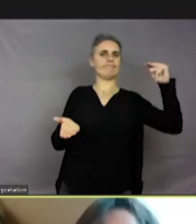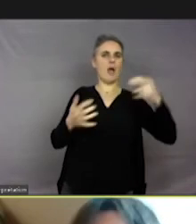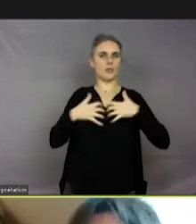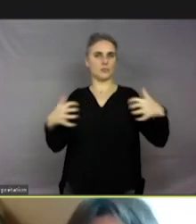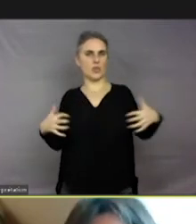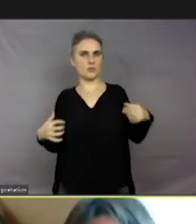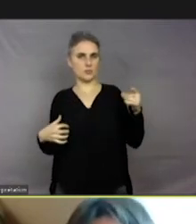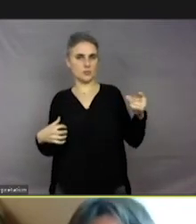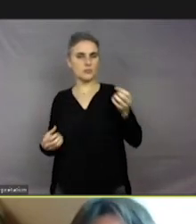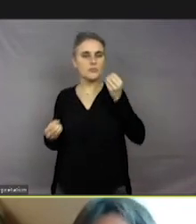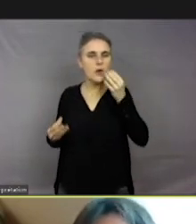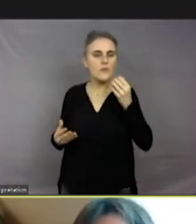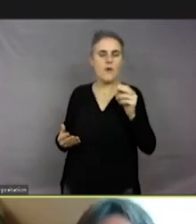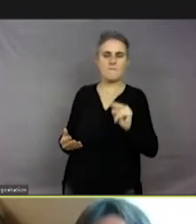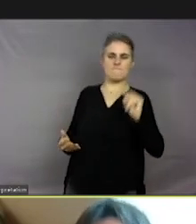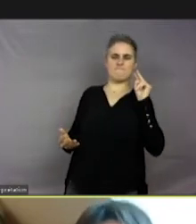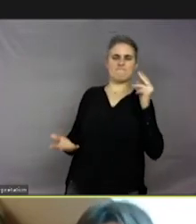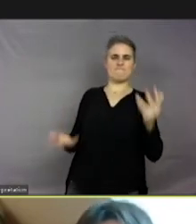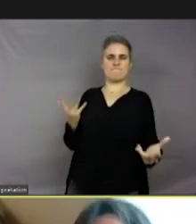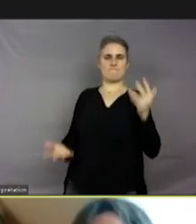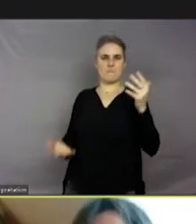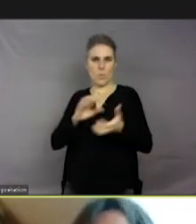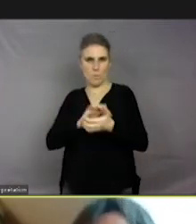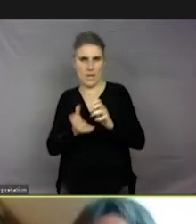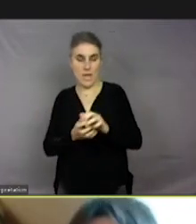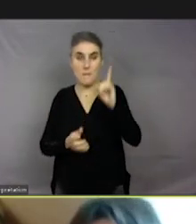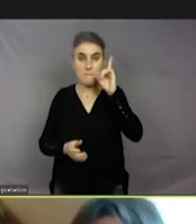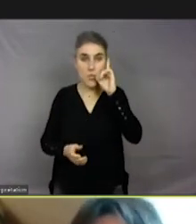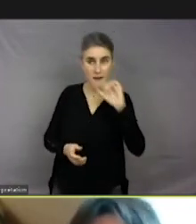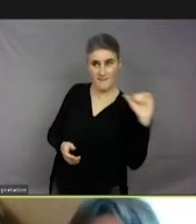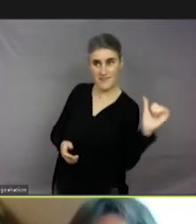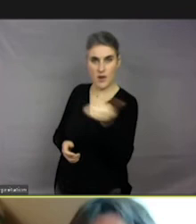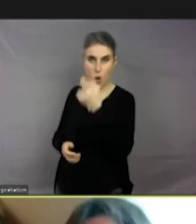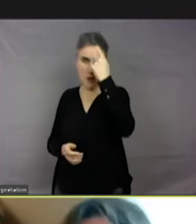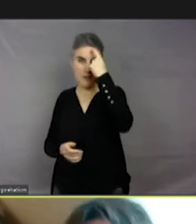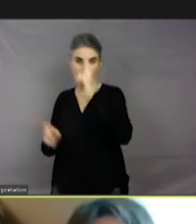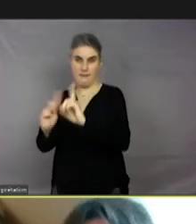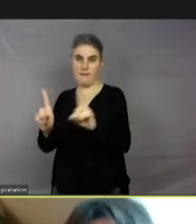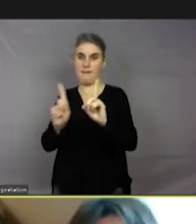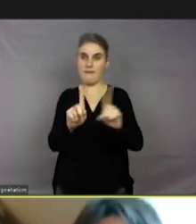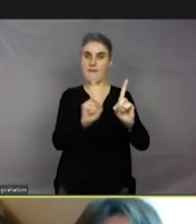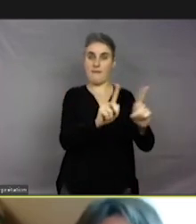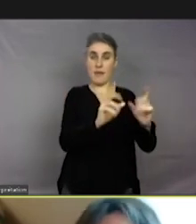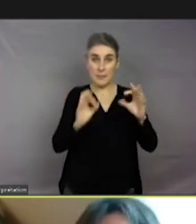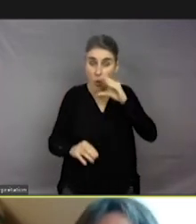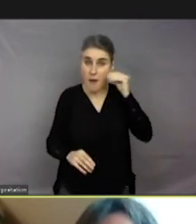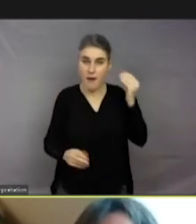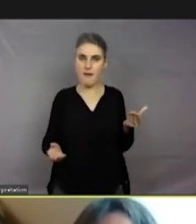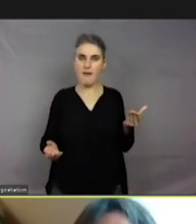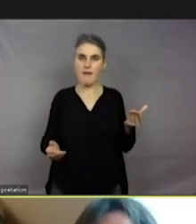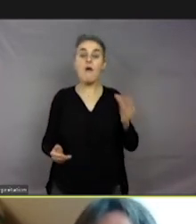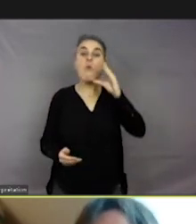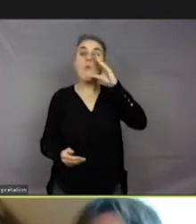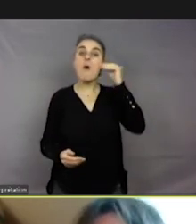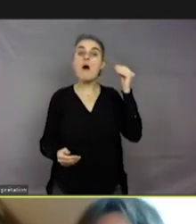compte qu'on n'y arrive pas. Pourquoi ? Parce que chaque individu a son caractère. Et c'est un petit peu comme les humains. Les